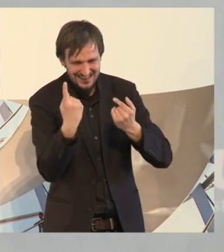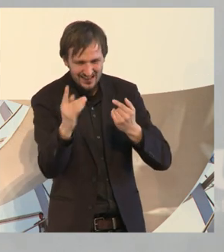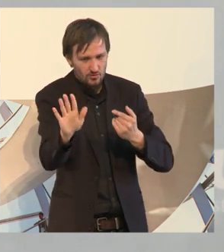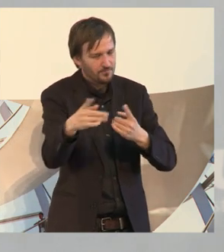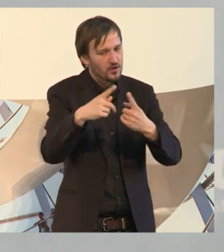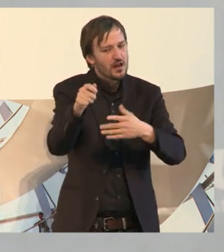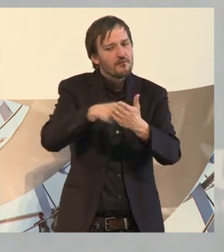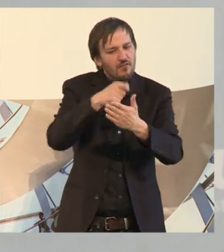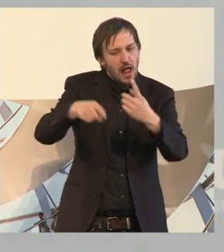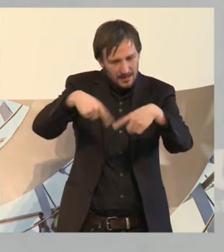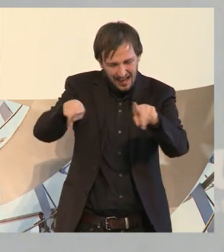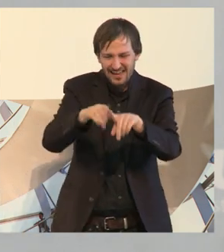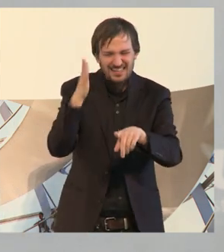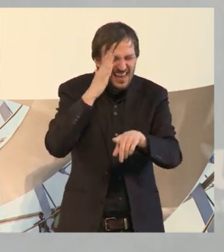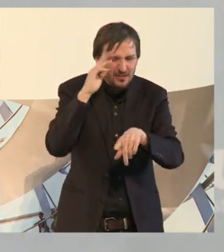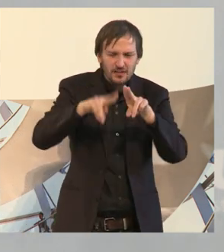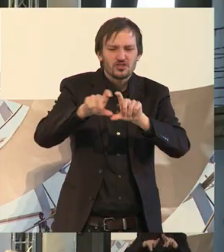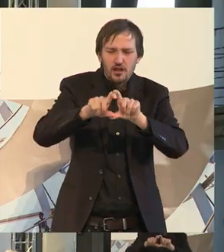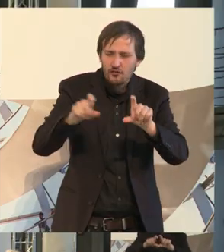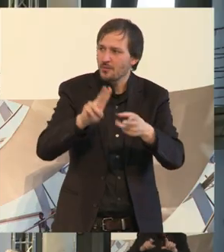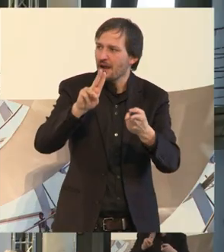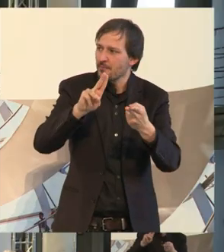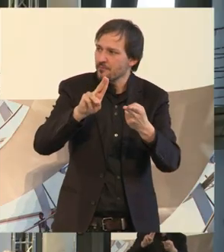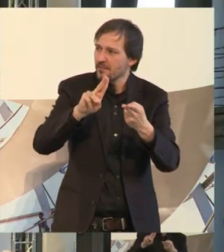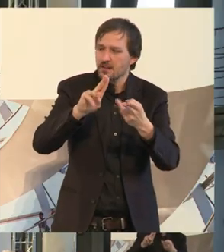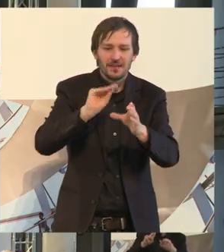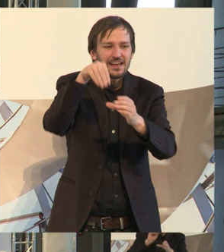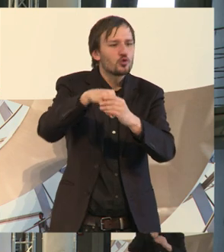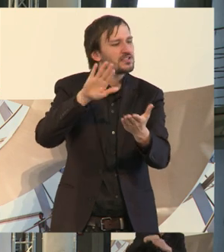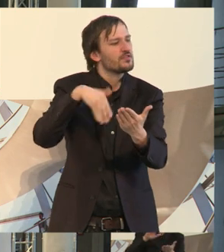inklusiven Angeboten. Bitteschön. Danke.